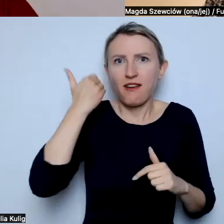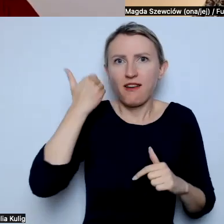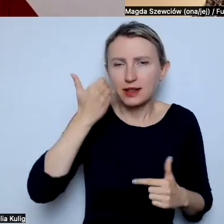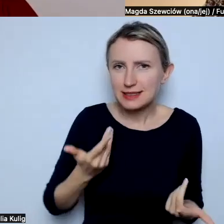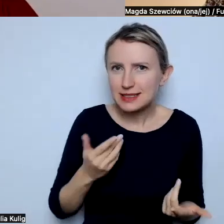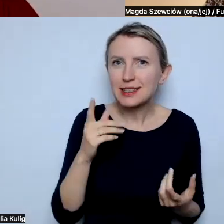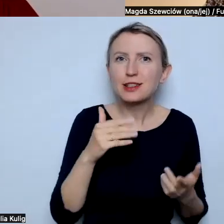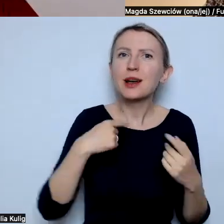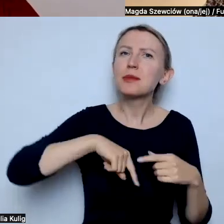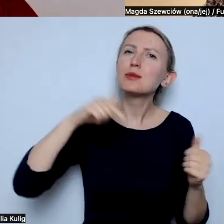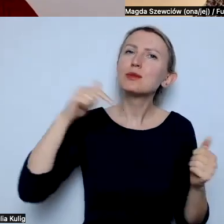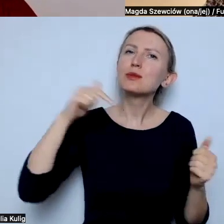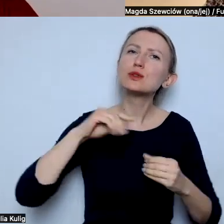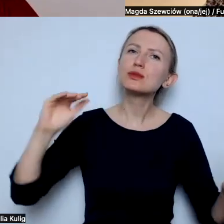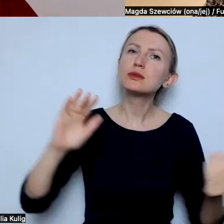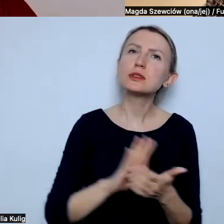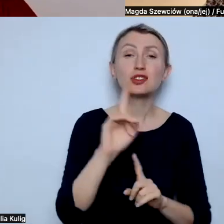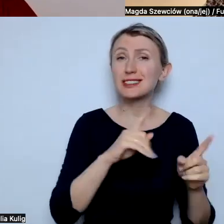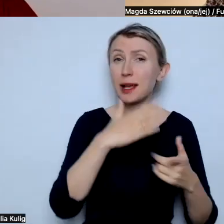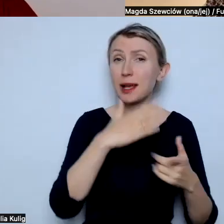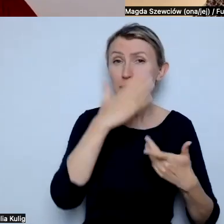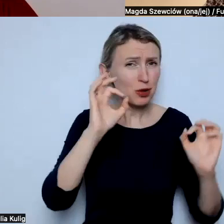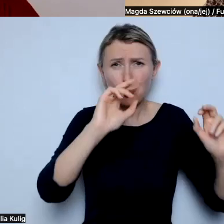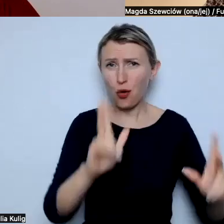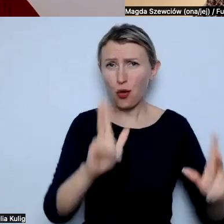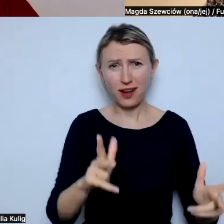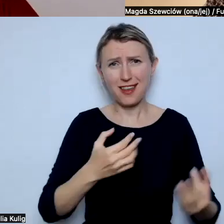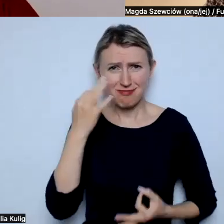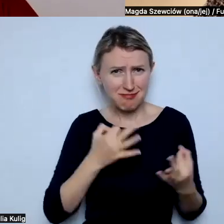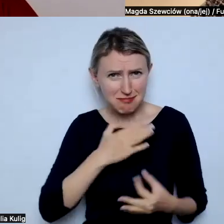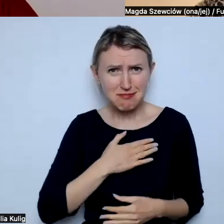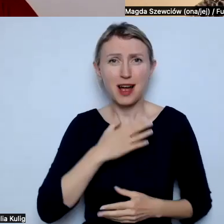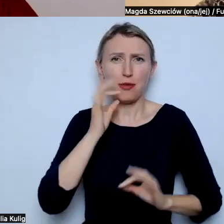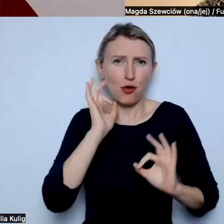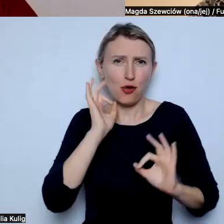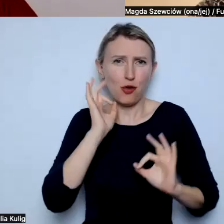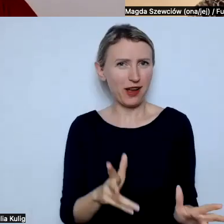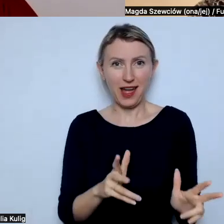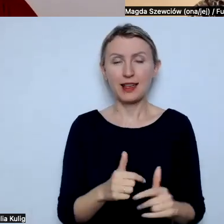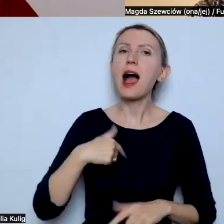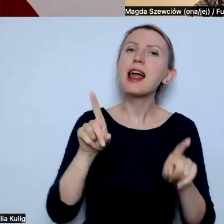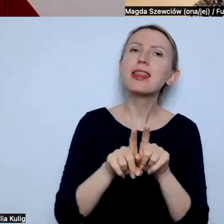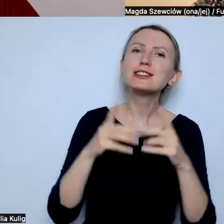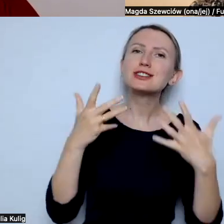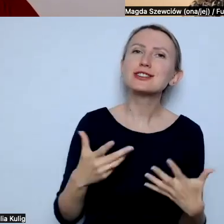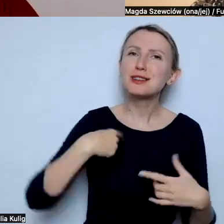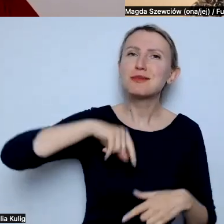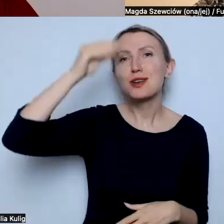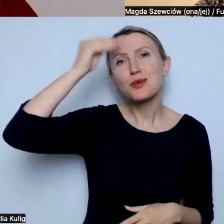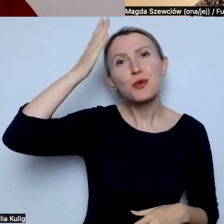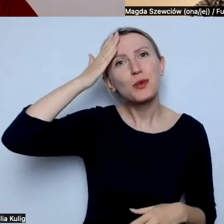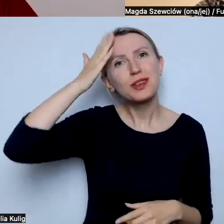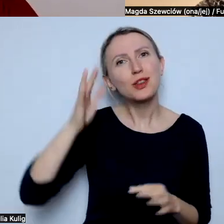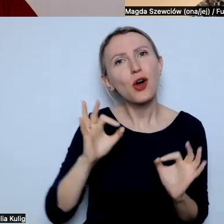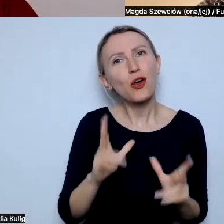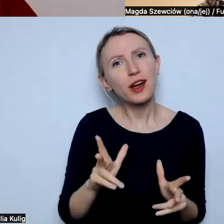nauczyli się, że to okej czasem nie wiedzieć i mieć wątpliwość. Ale bardzo bym też chciała, żebyśmy się nauczyli, że to okej,